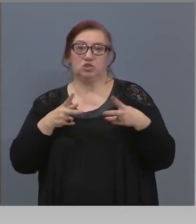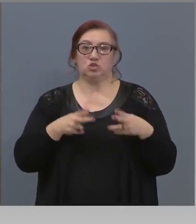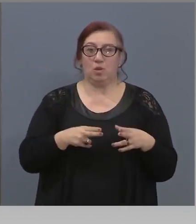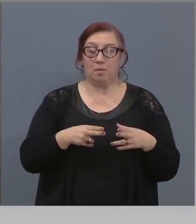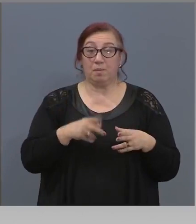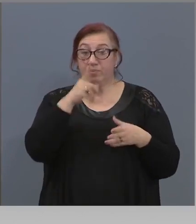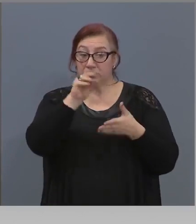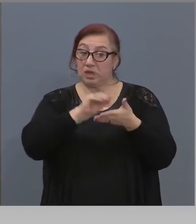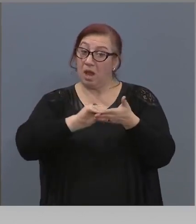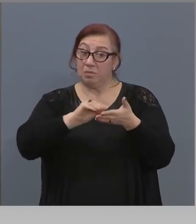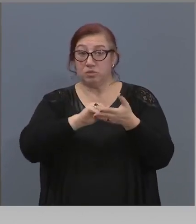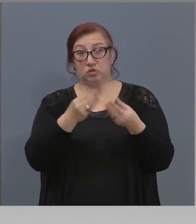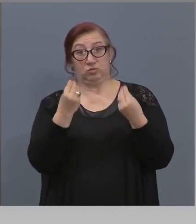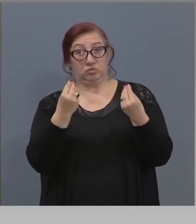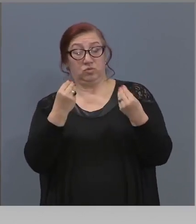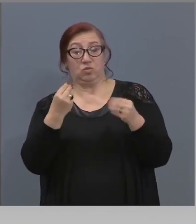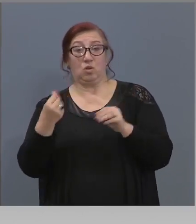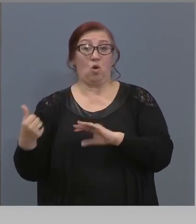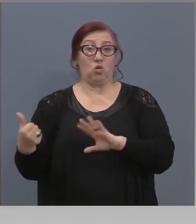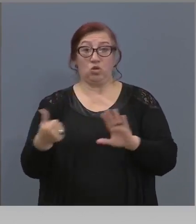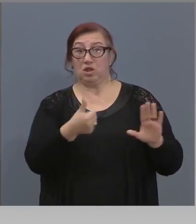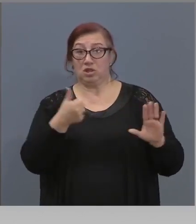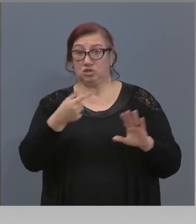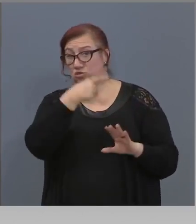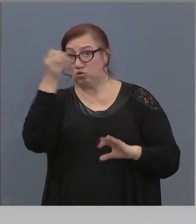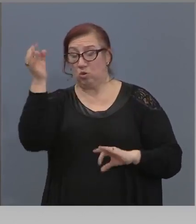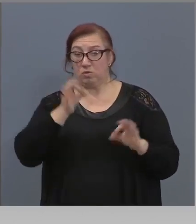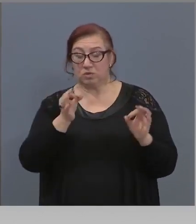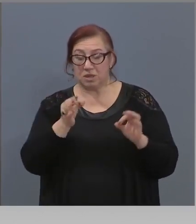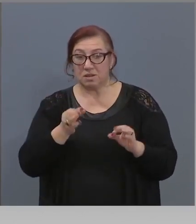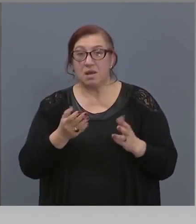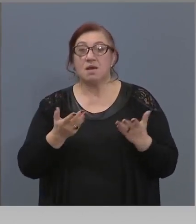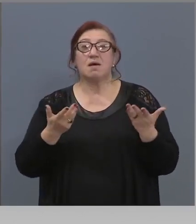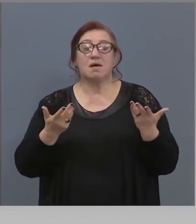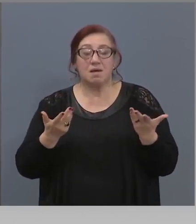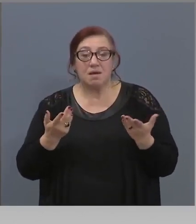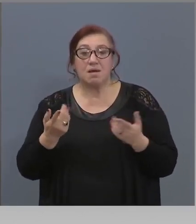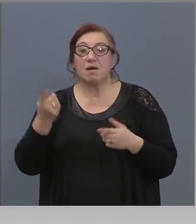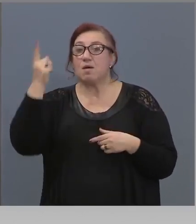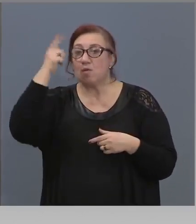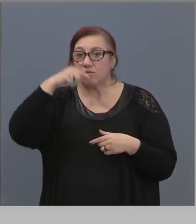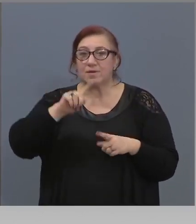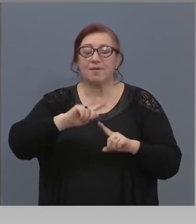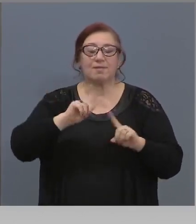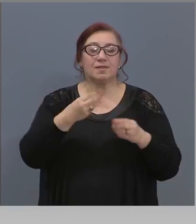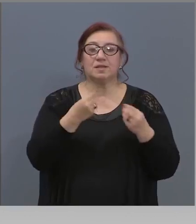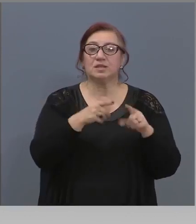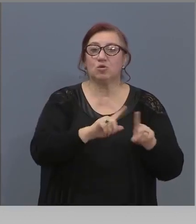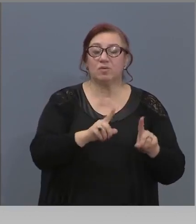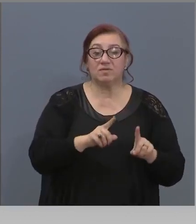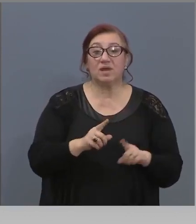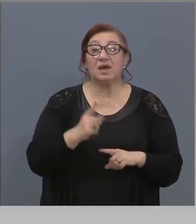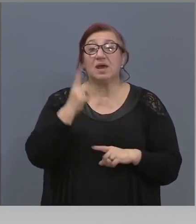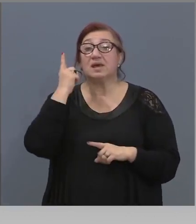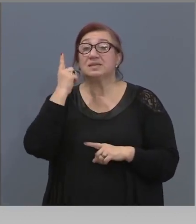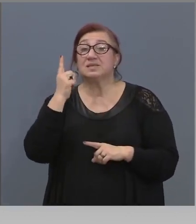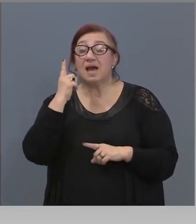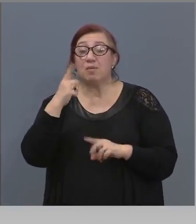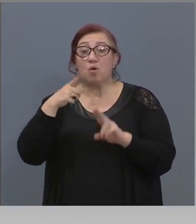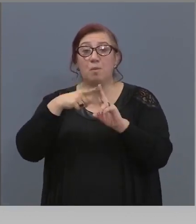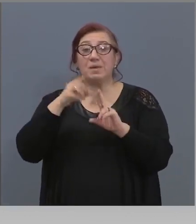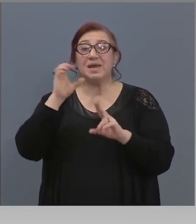надлежно. Утре нека се пак доктори да ги читат. Няма. Писяра го считат за надежда. Бавният тест.